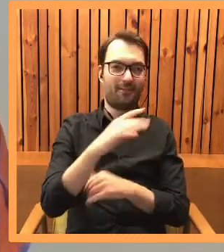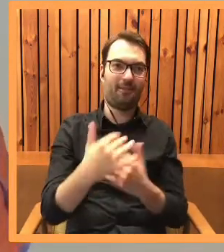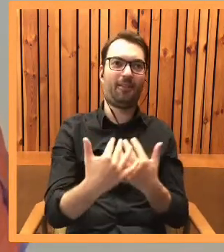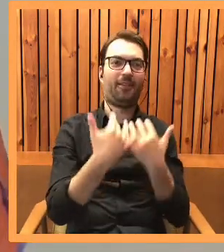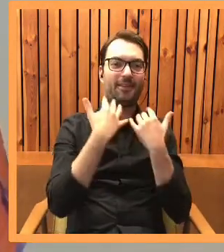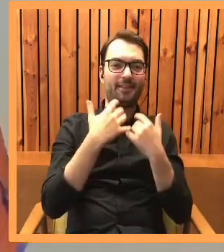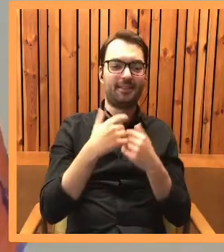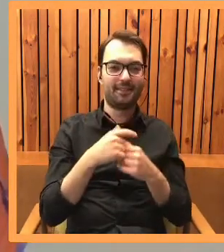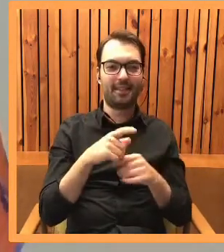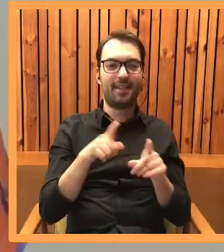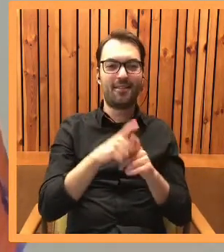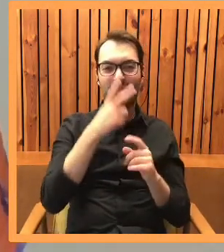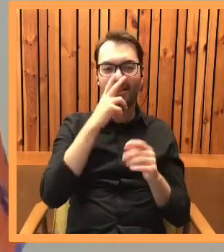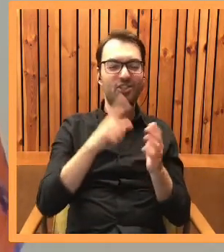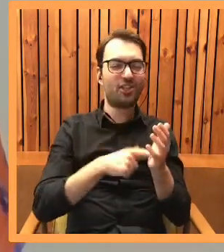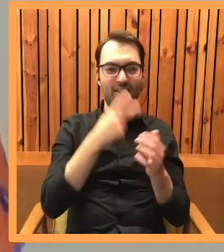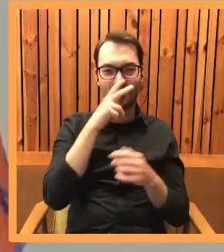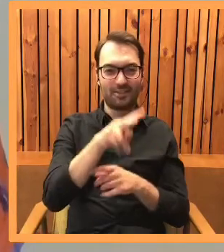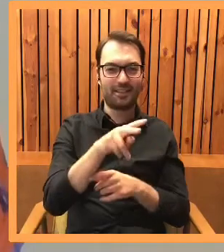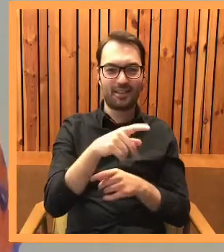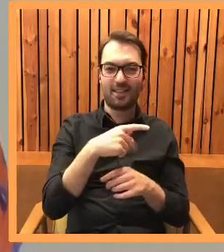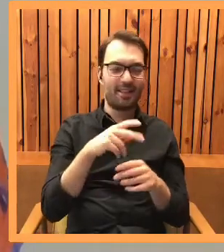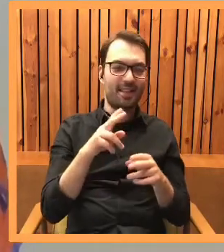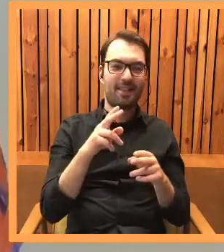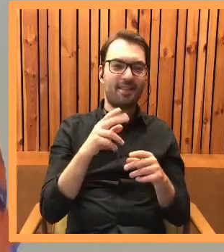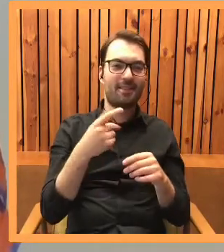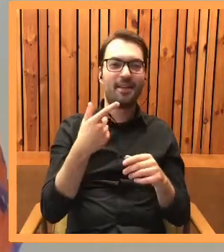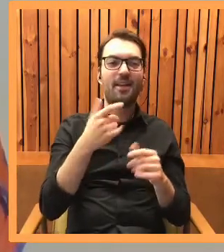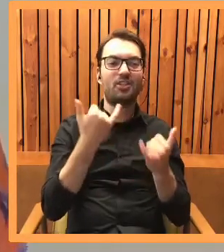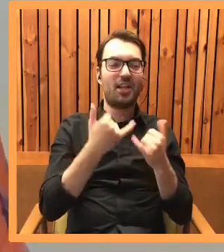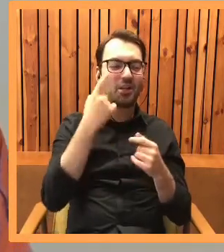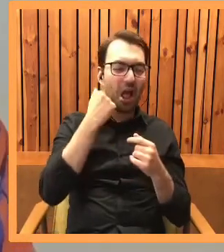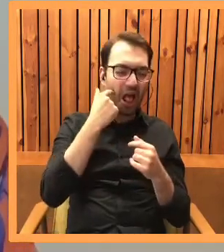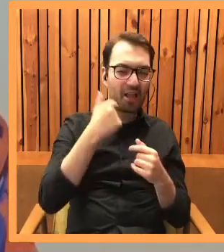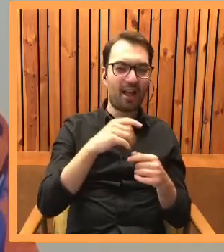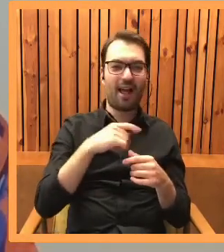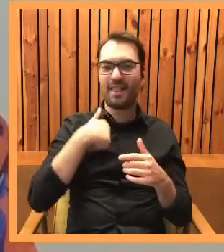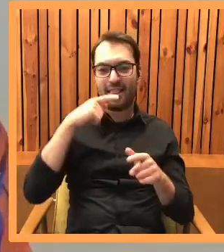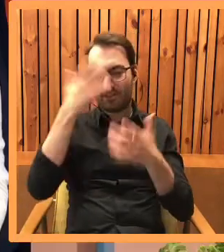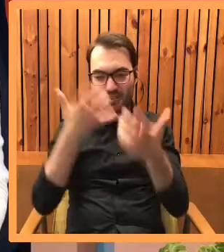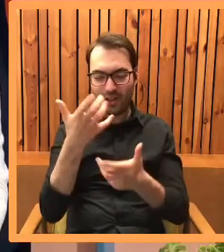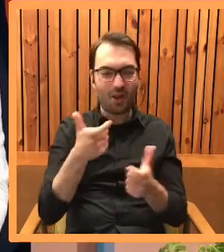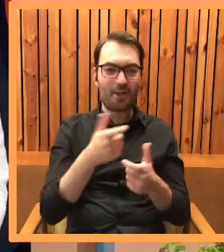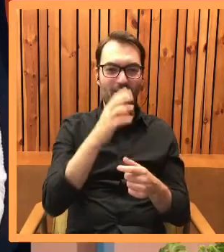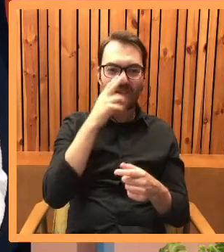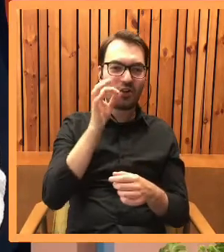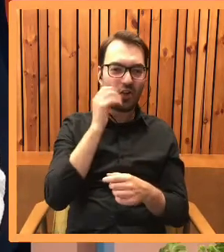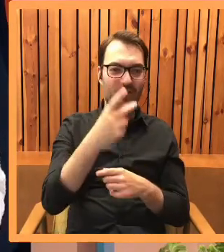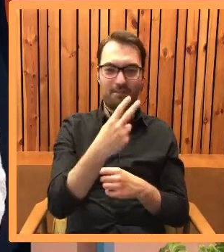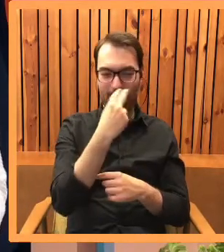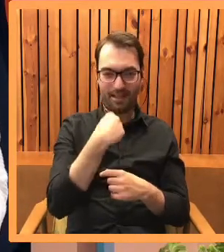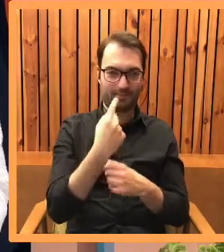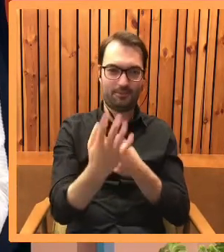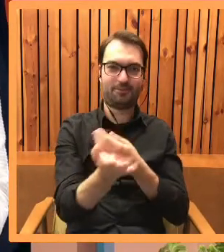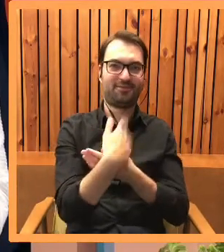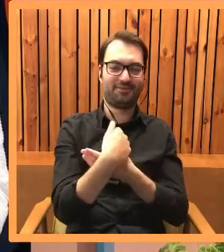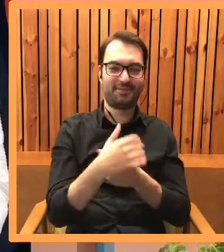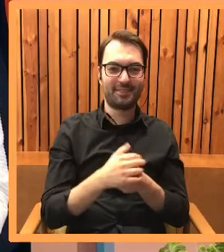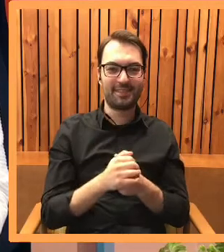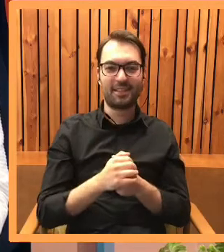I na te zaprobaty w ich spojrzeniach, kiedy nie potrafiłam uspokoić dziecka, bo płaczę. A właśnie swoją drogą, jak się